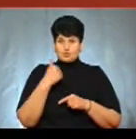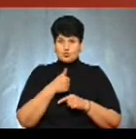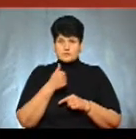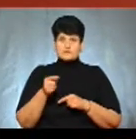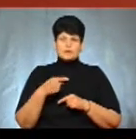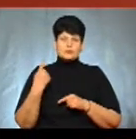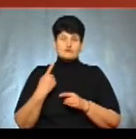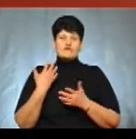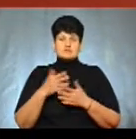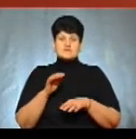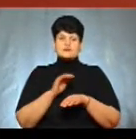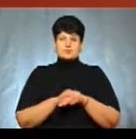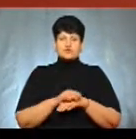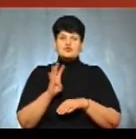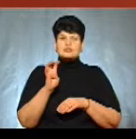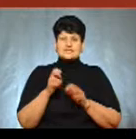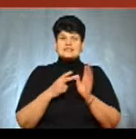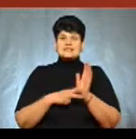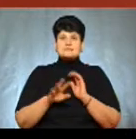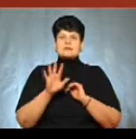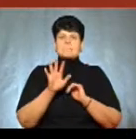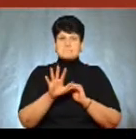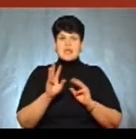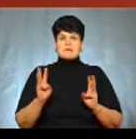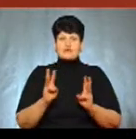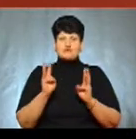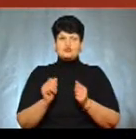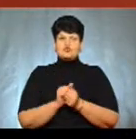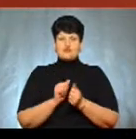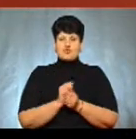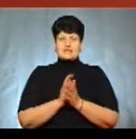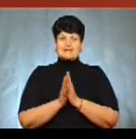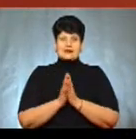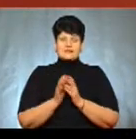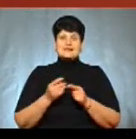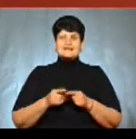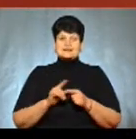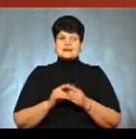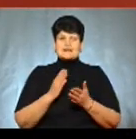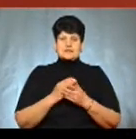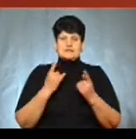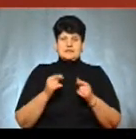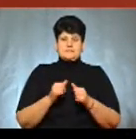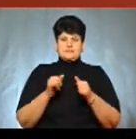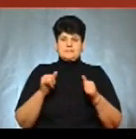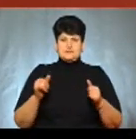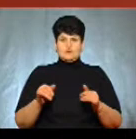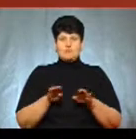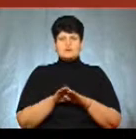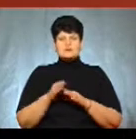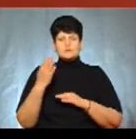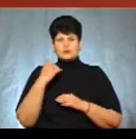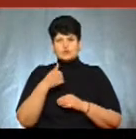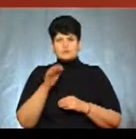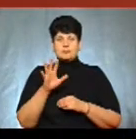На Тернопільщині вже зафіксовано 475 пожеж сухої трави. Це є значний ріст, порівняно з минулим роком,